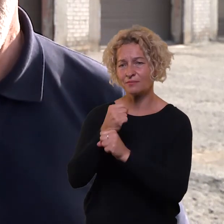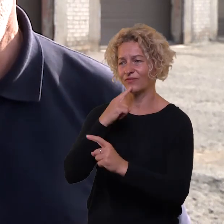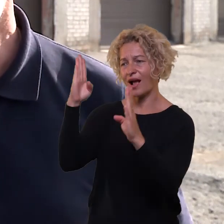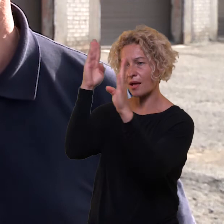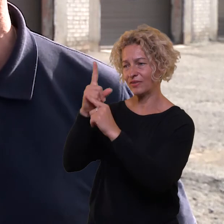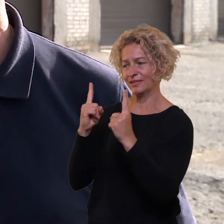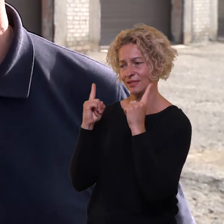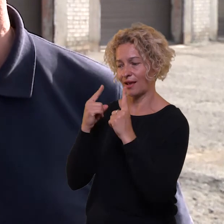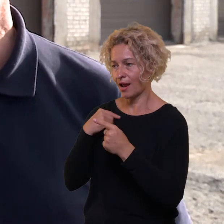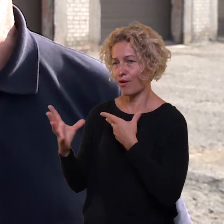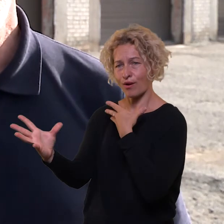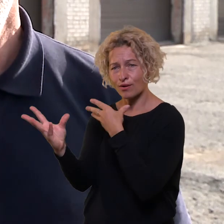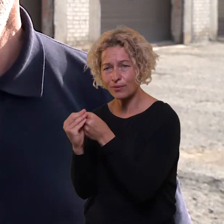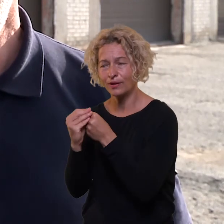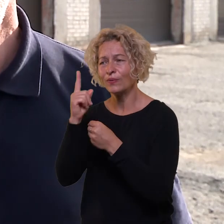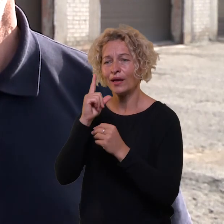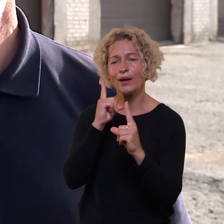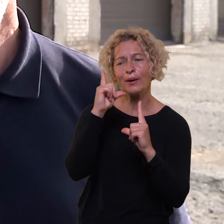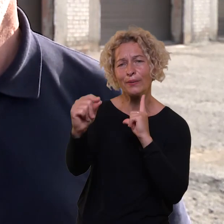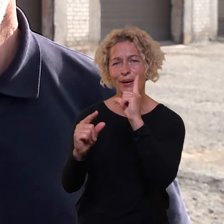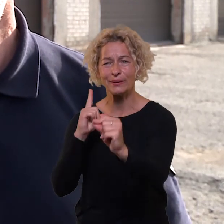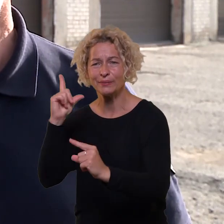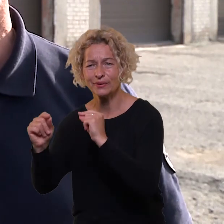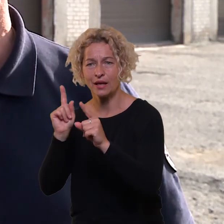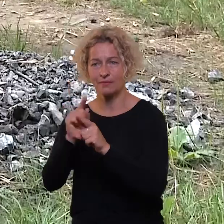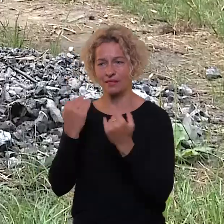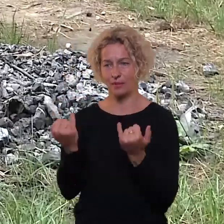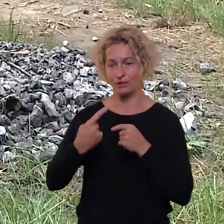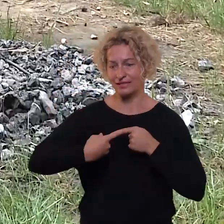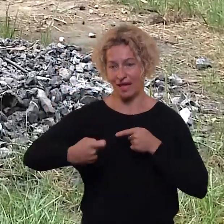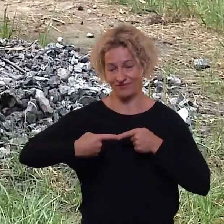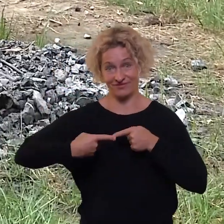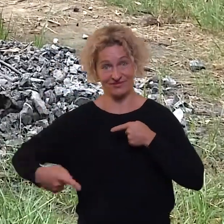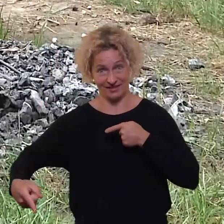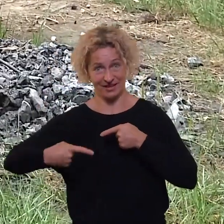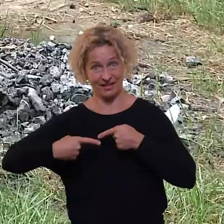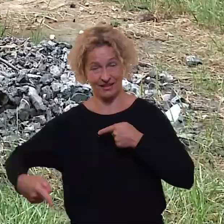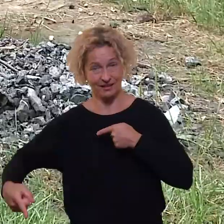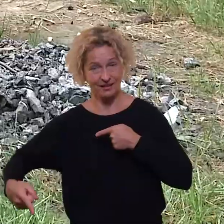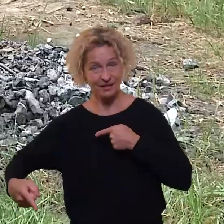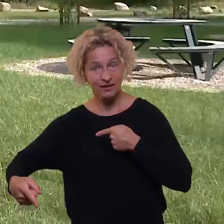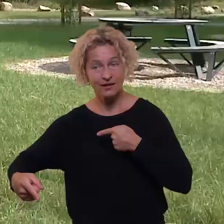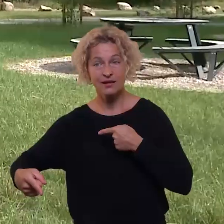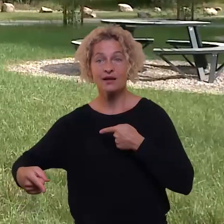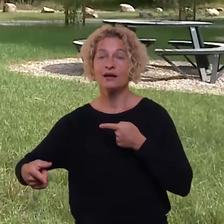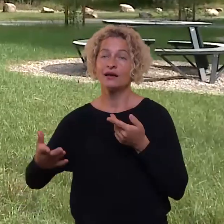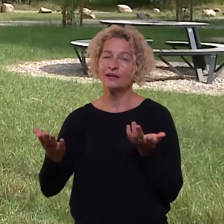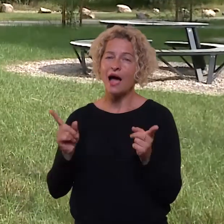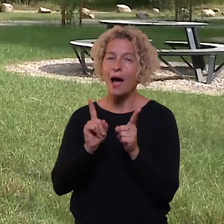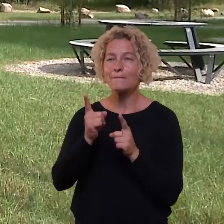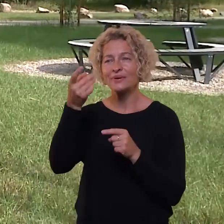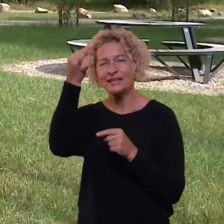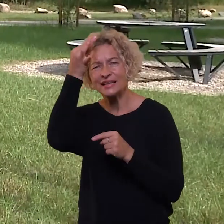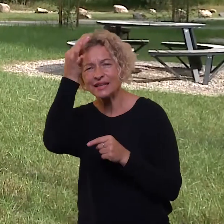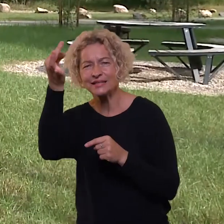gamtos augininkais. Vyksime tikrai šią savaitę ir jau nesakysiu net